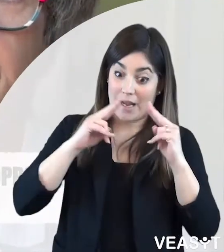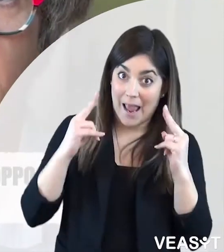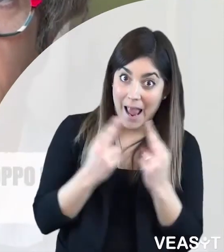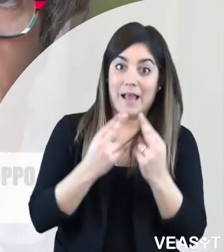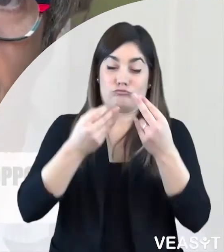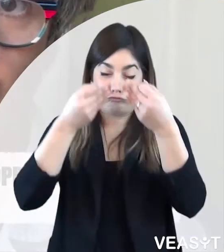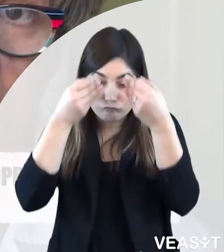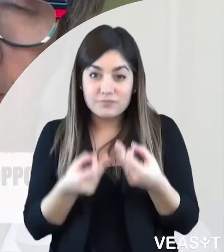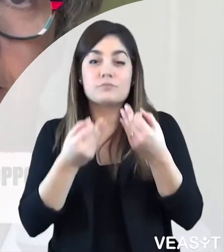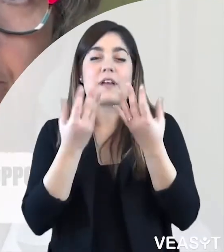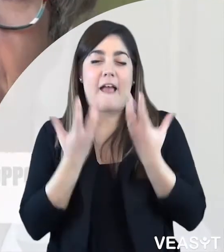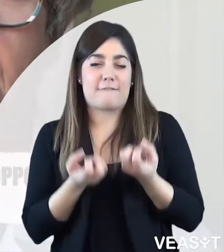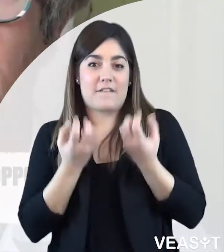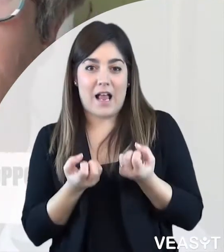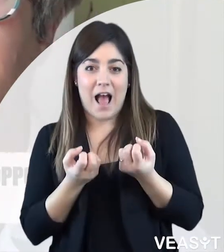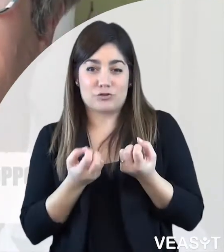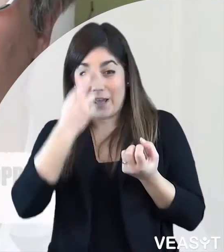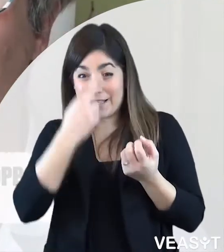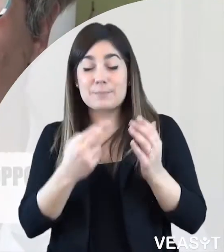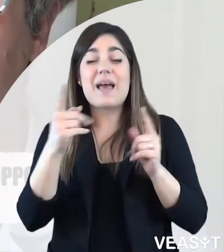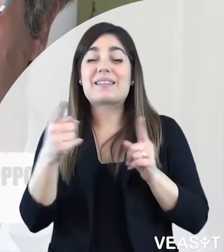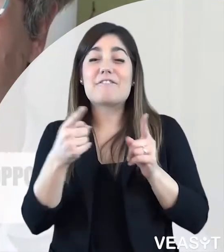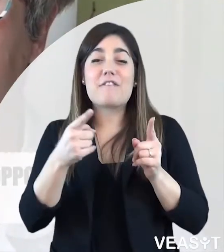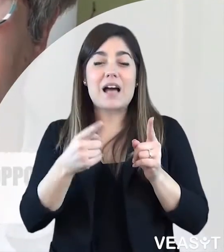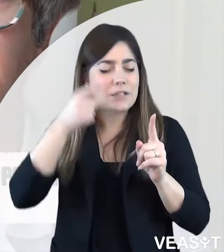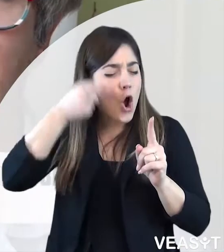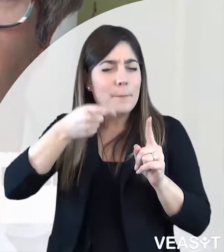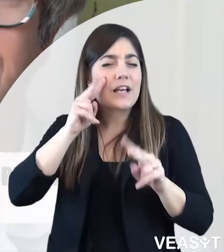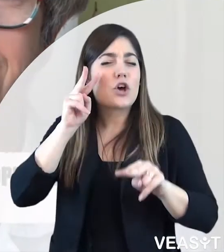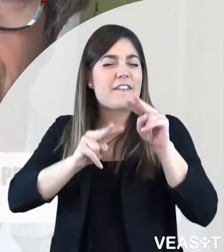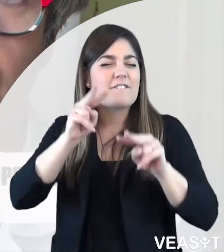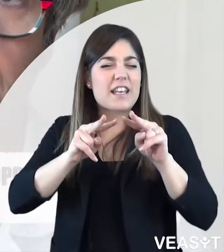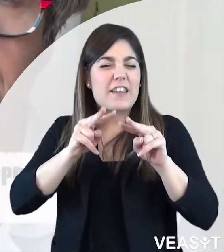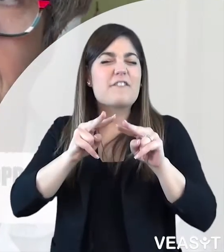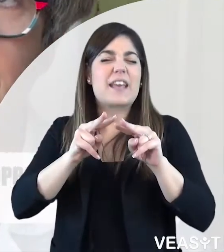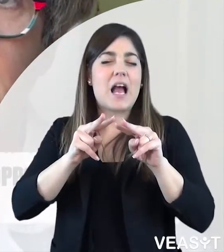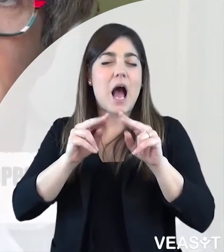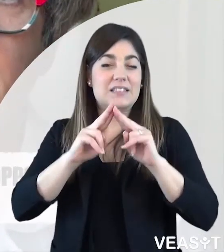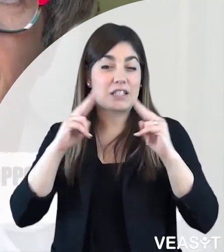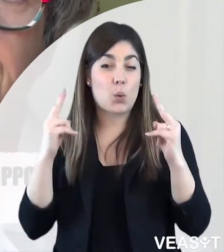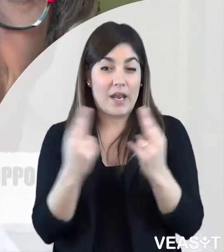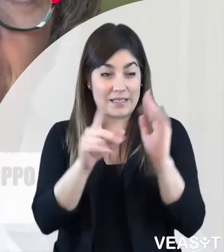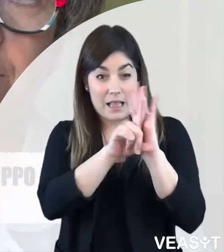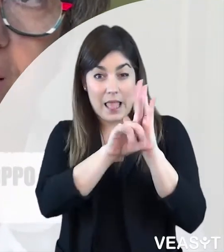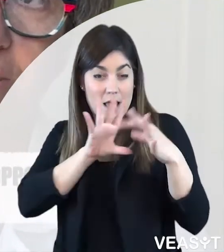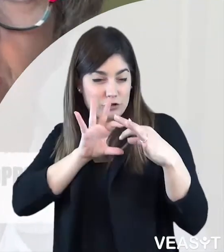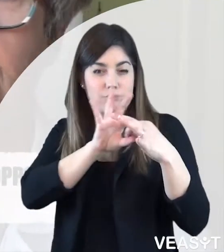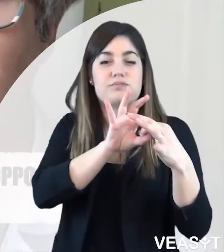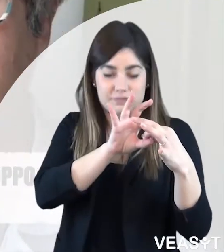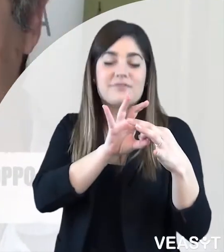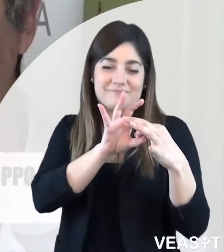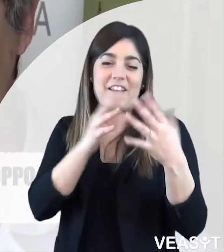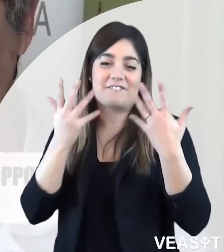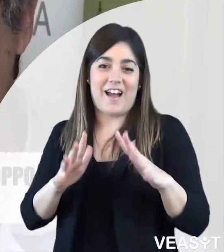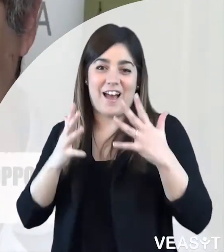ovviamente l'efficacia e la sicurezza rispettando tutte le fasi obbligatorie di verifica dell'efficacia e della